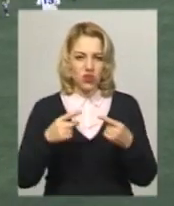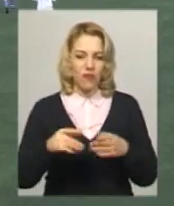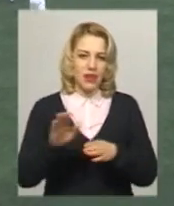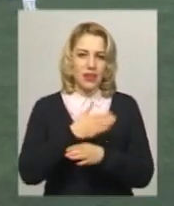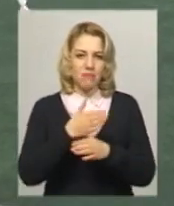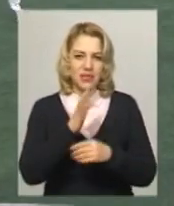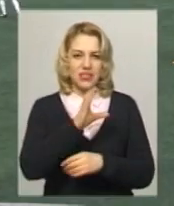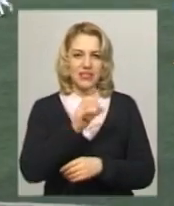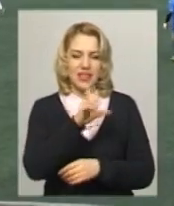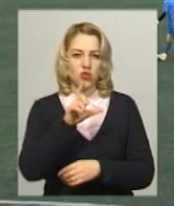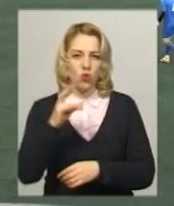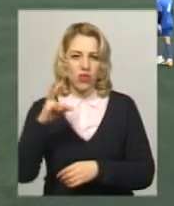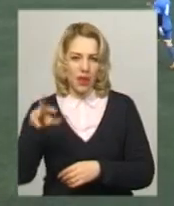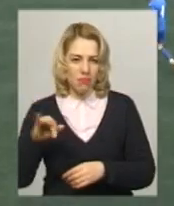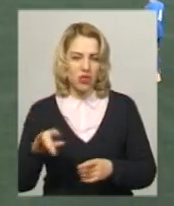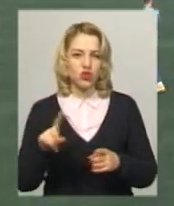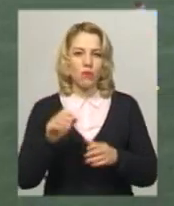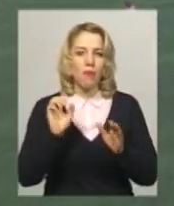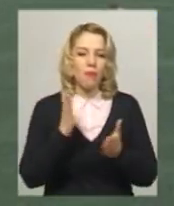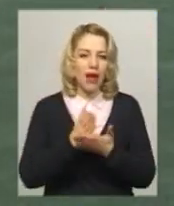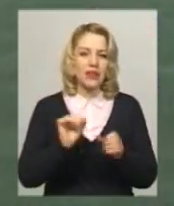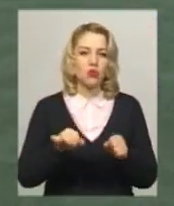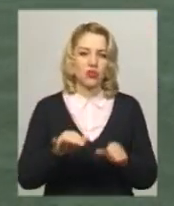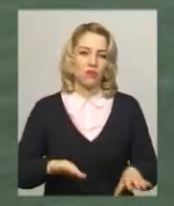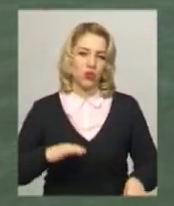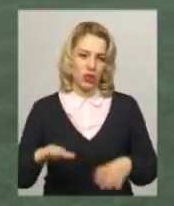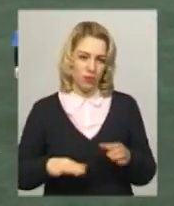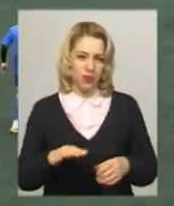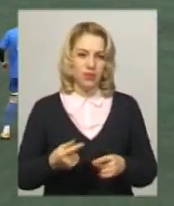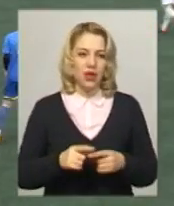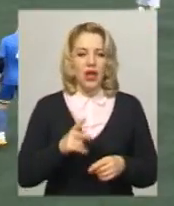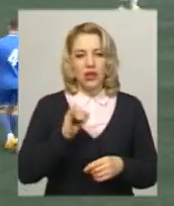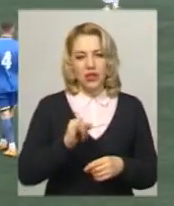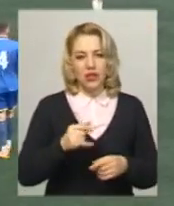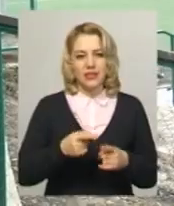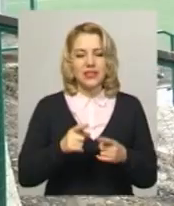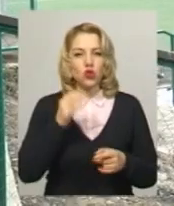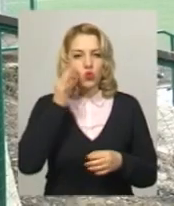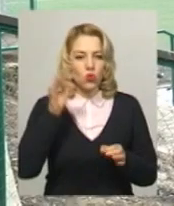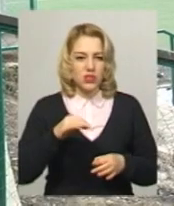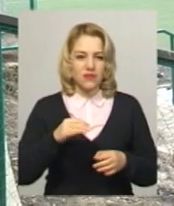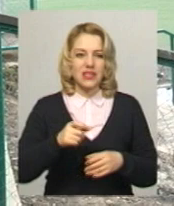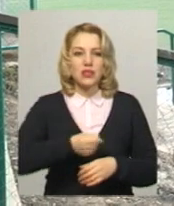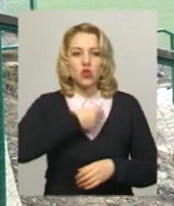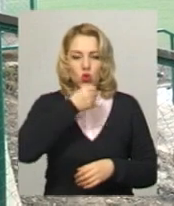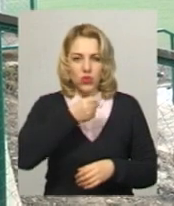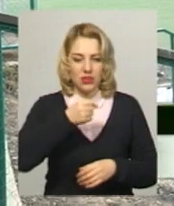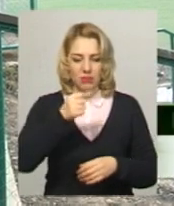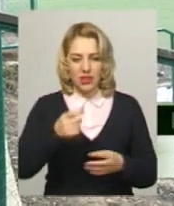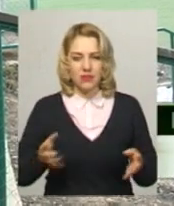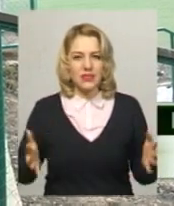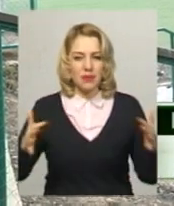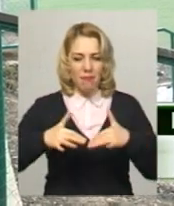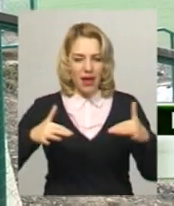потренуватися. А для юнаків, каже Костянтин Побережний, досвід спарингів із дорослими гравцями корисний. Позитивний досвід нам дадуть всі